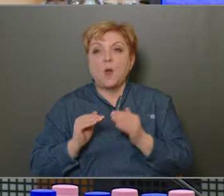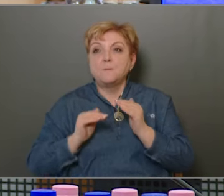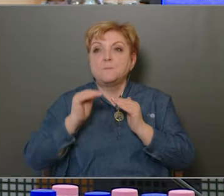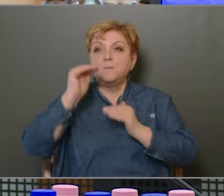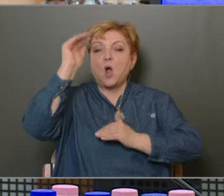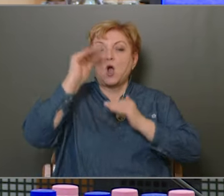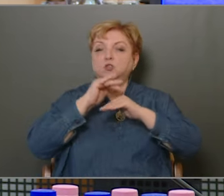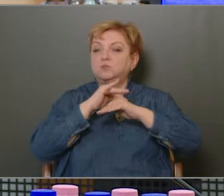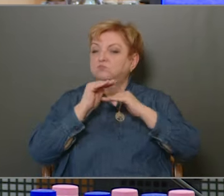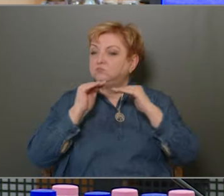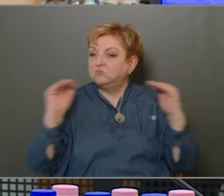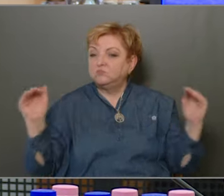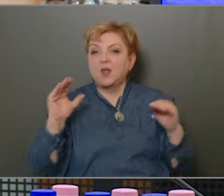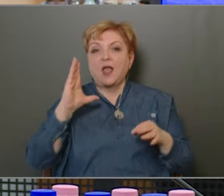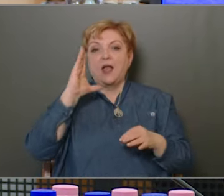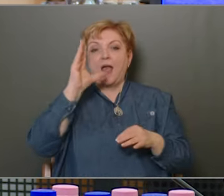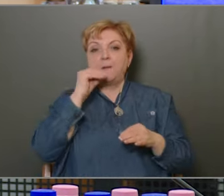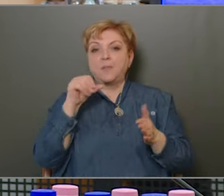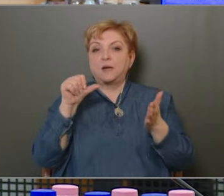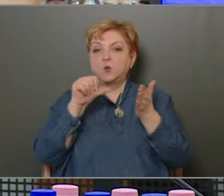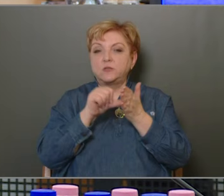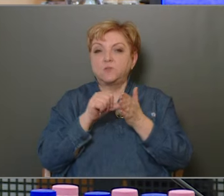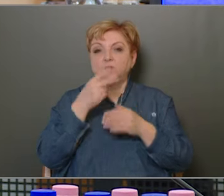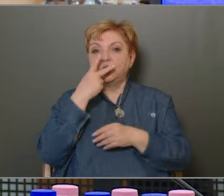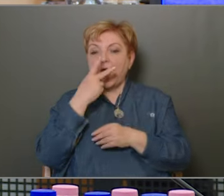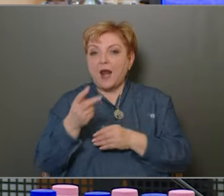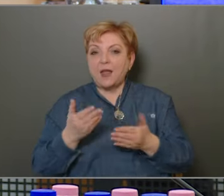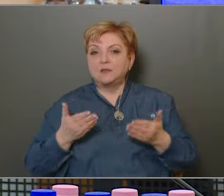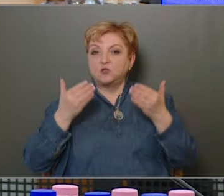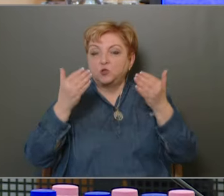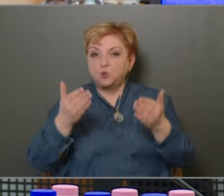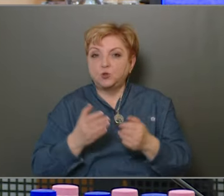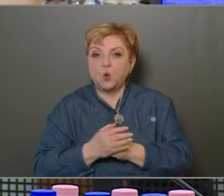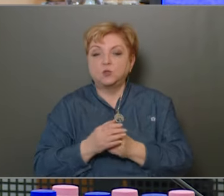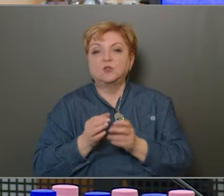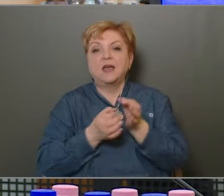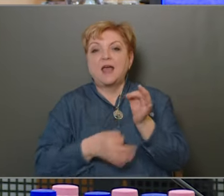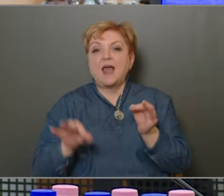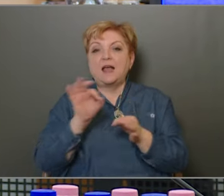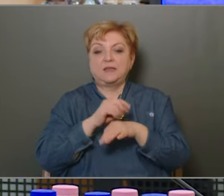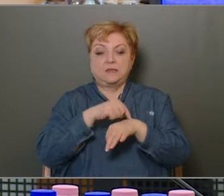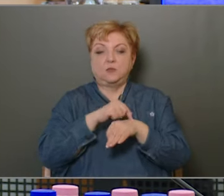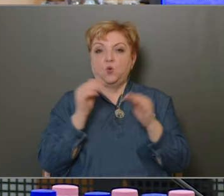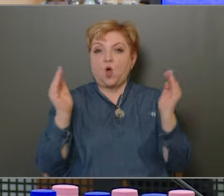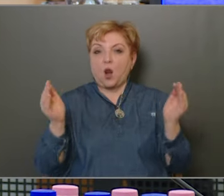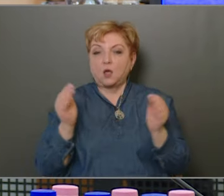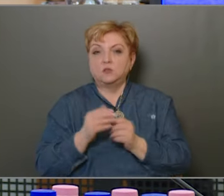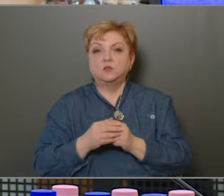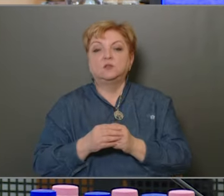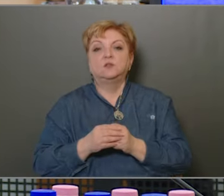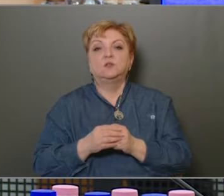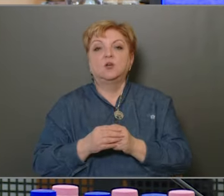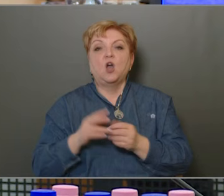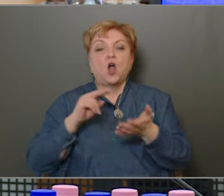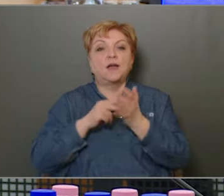magas nívójú, emberközpontú ellátást nyújtott egész időszakban a kerület